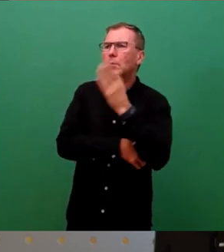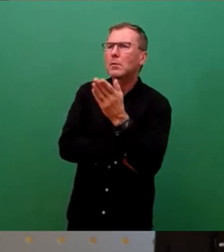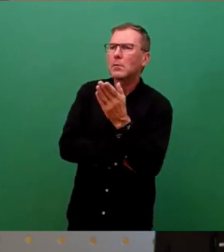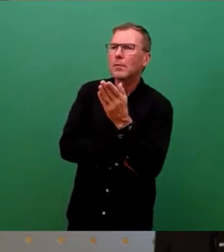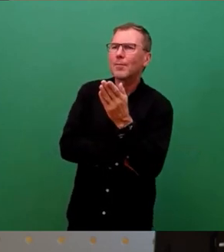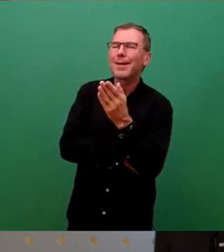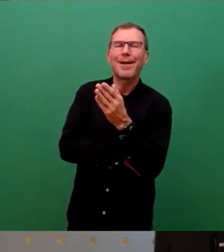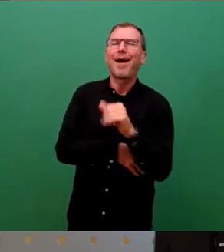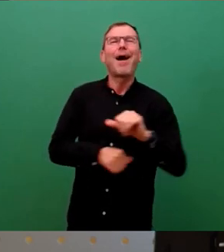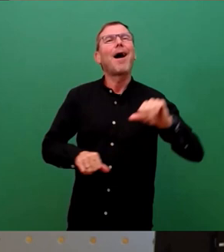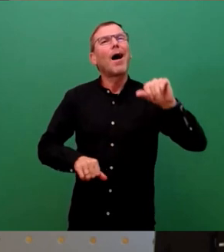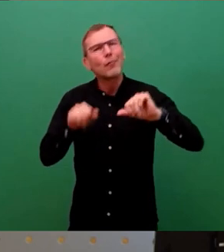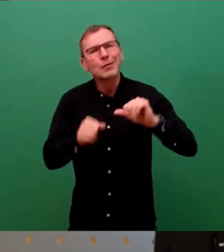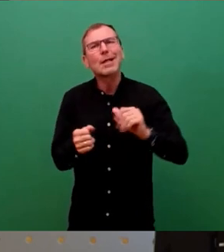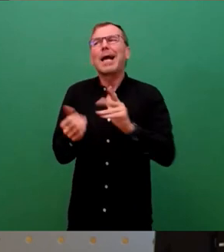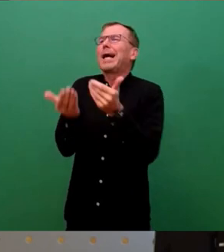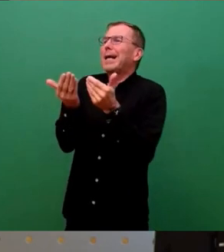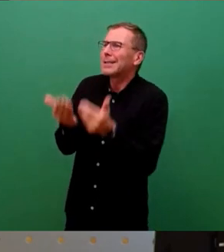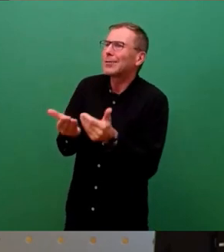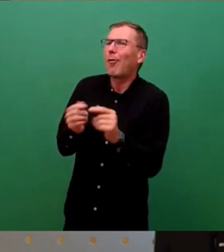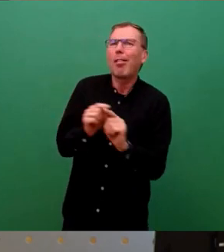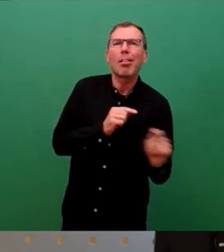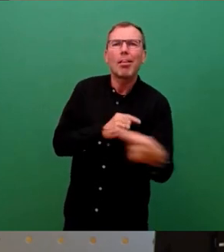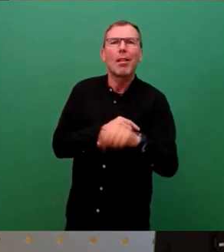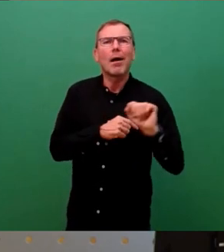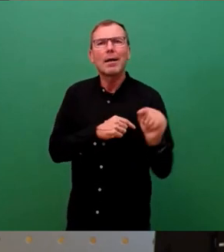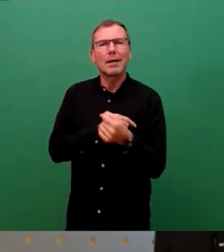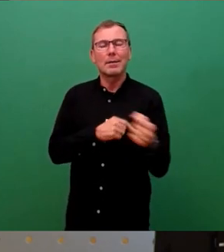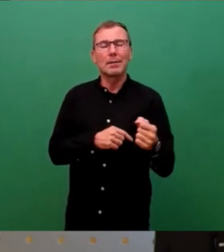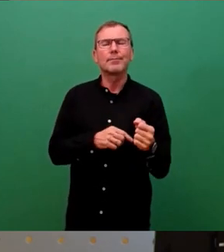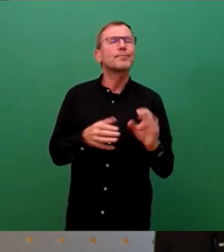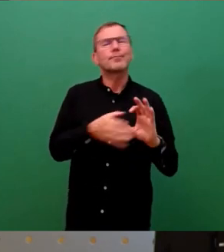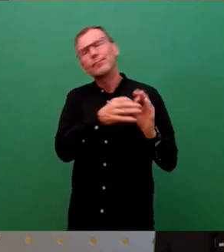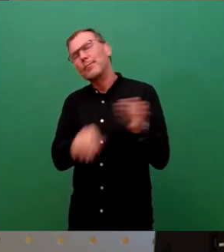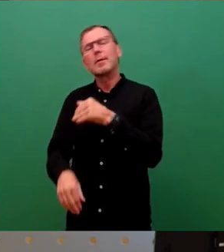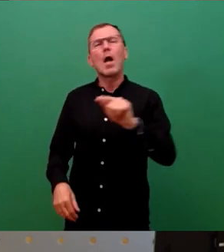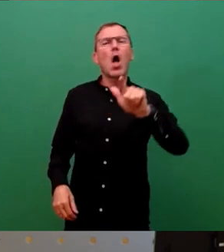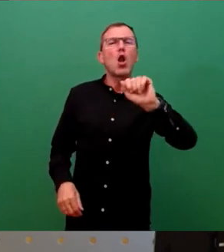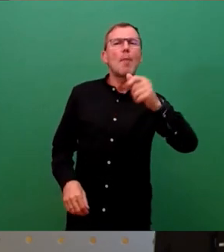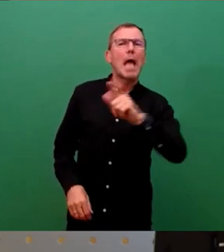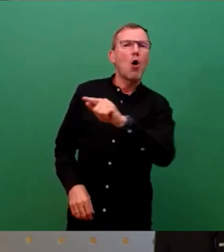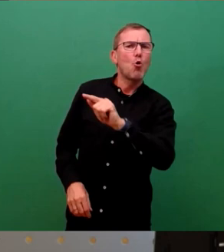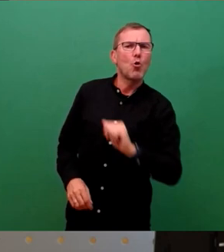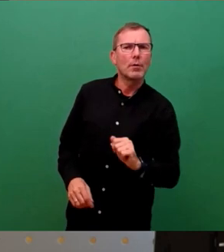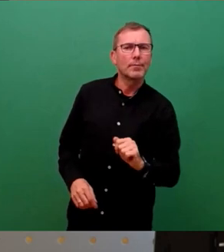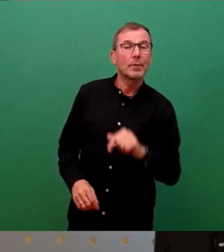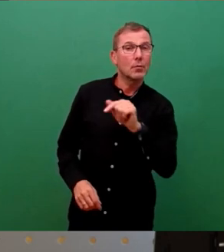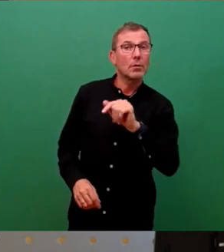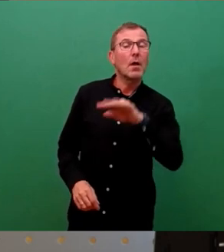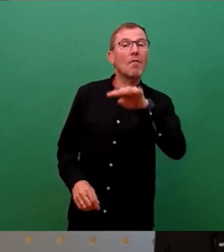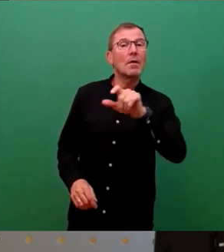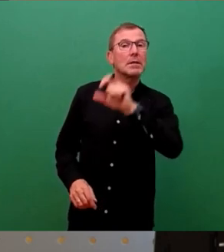Physik lässt sich nicht überlisten. Aber nochmal zurück nach Lübtau. In der Tat, wenn man das dort mal balanciert, stehen dort knapp 14 Millionen drin,